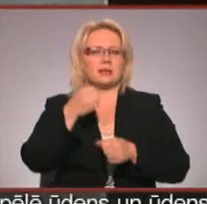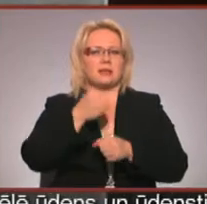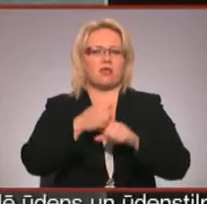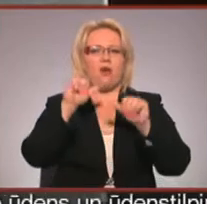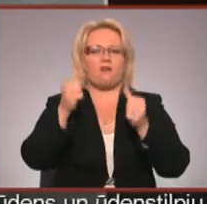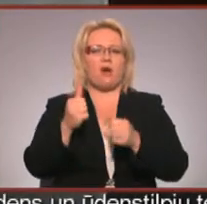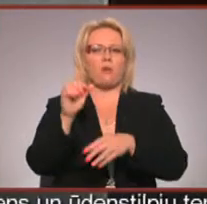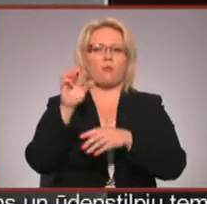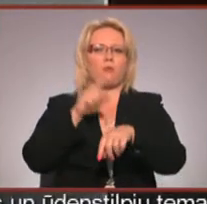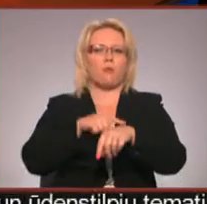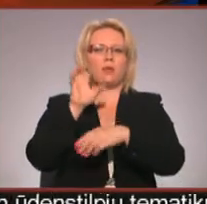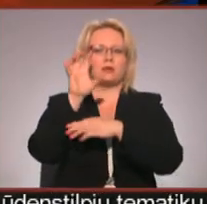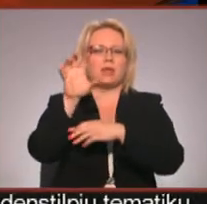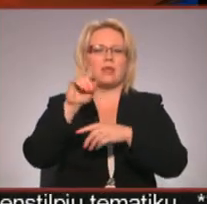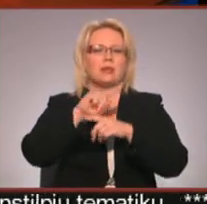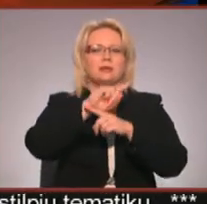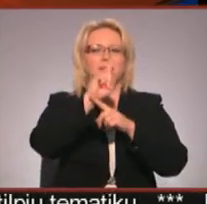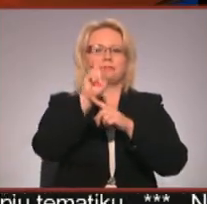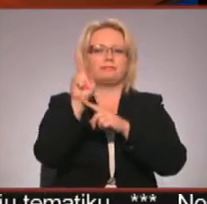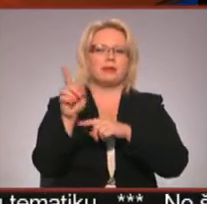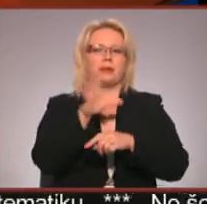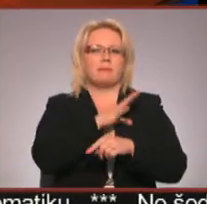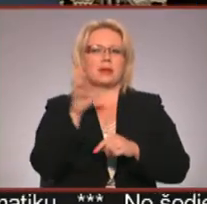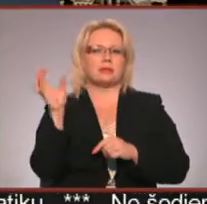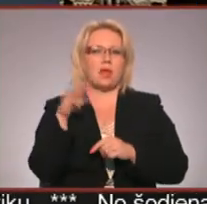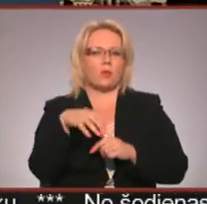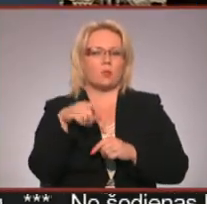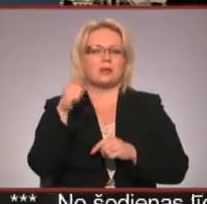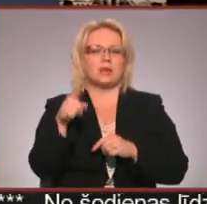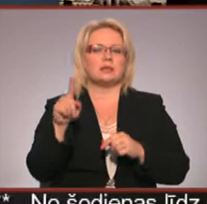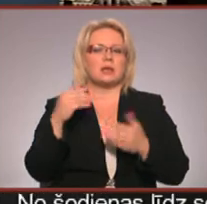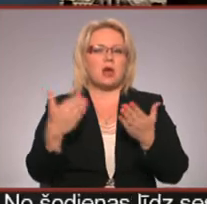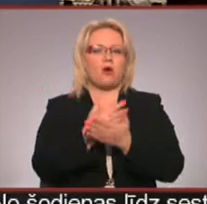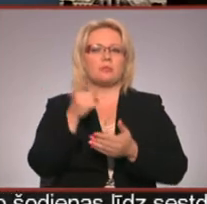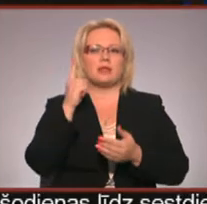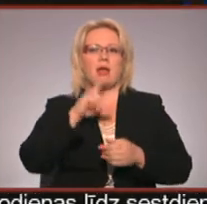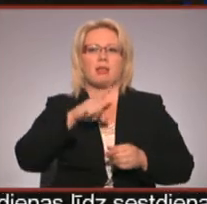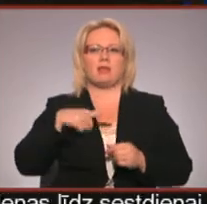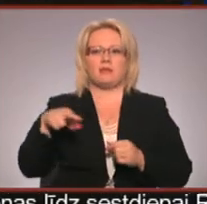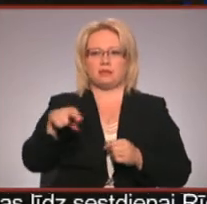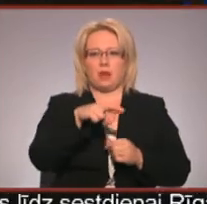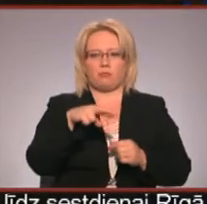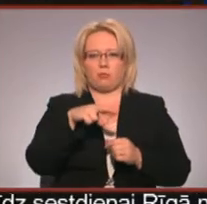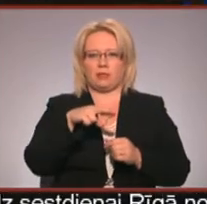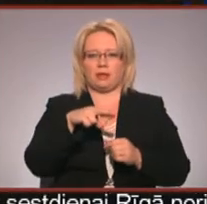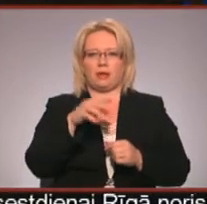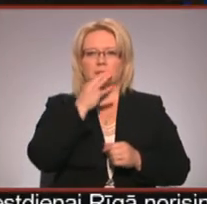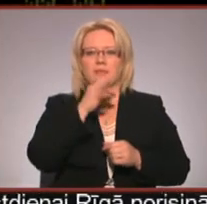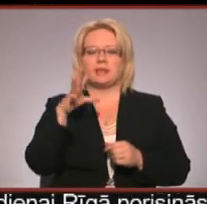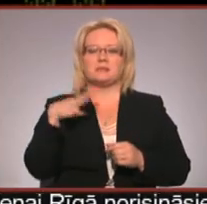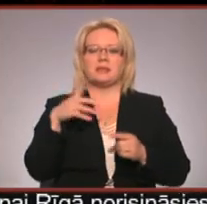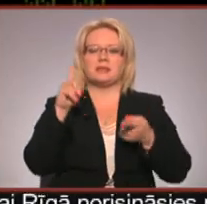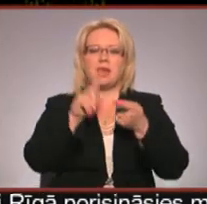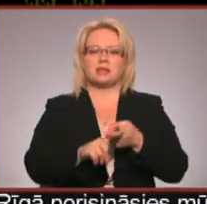pulksteni ar ņirbošo gaismas strēli, kas skaitīja sekundes. Tas bija jaunums ne tikai Latvijas Republikā. Tas bija saistīts ar 80.